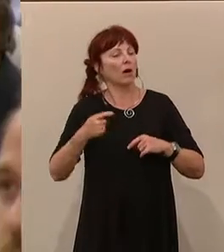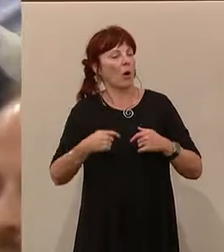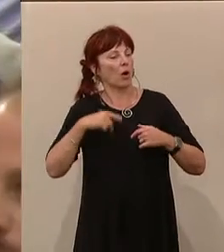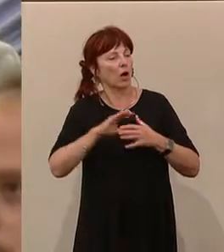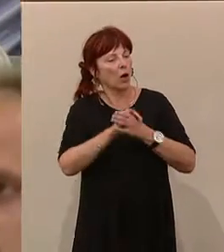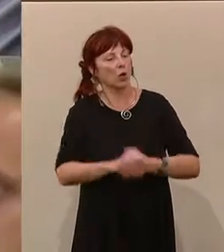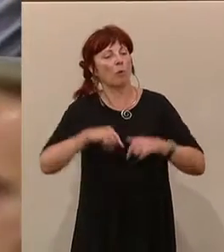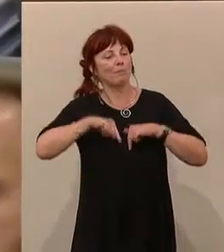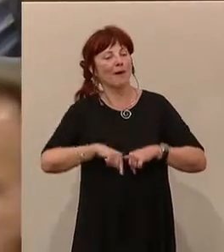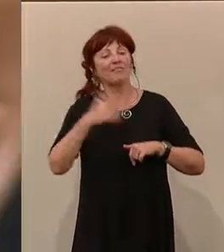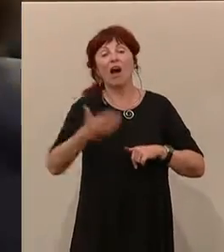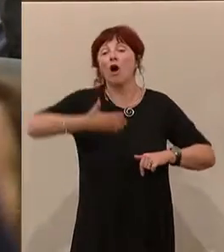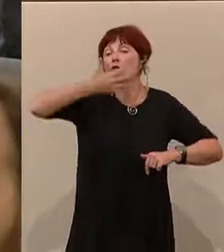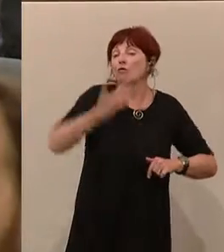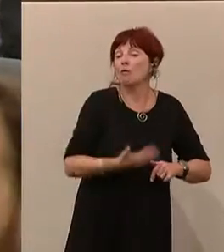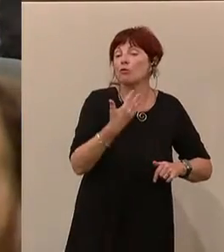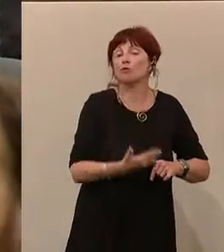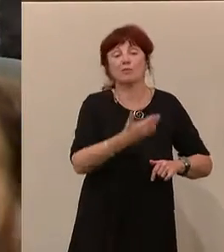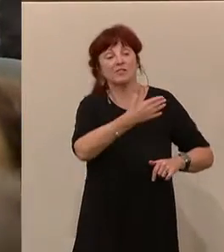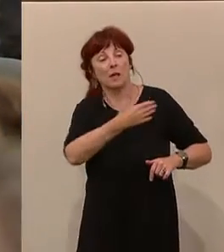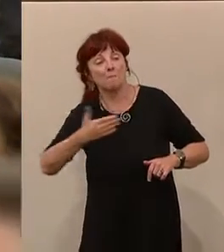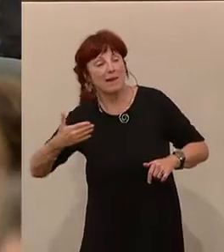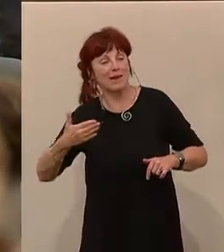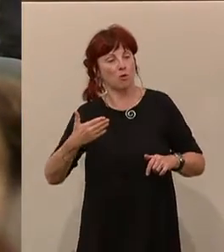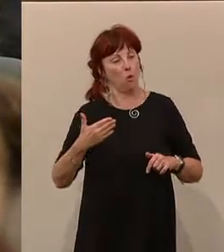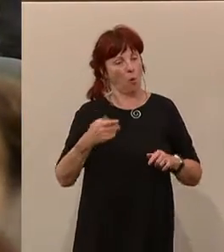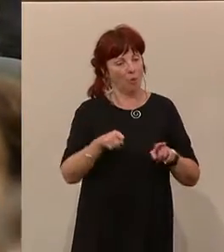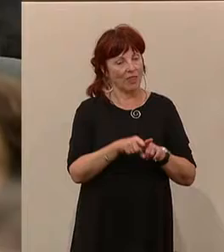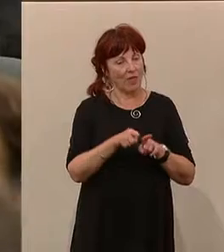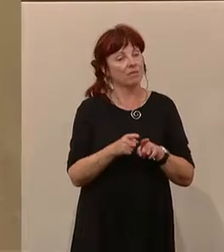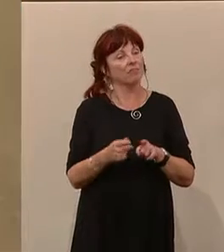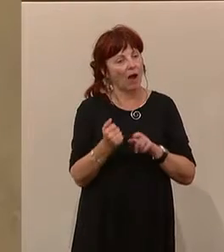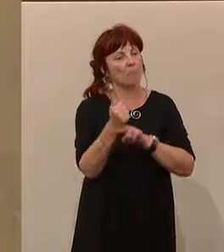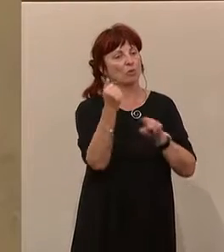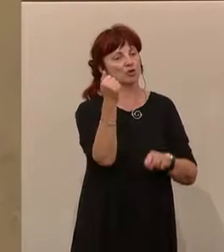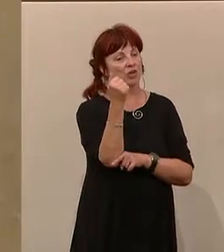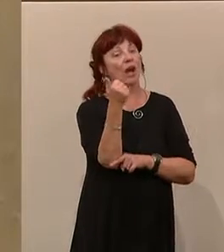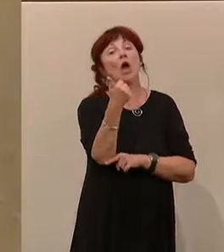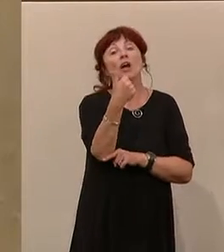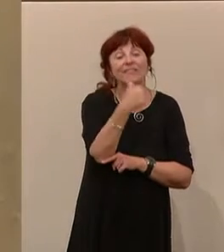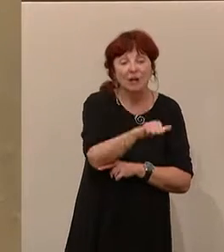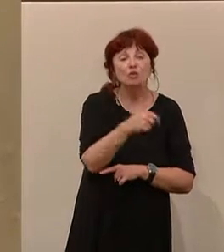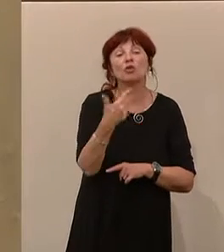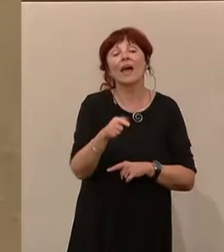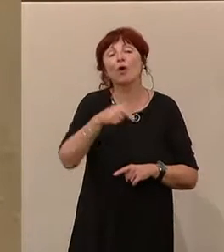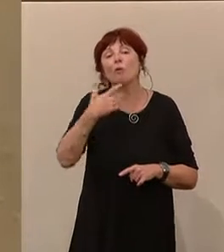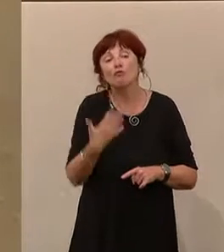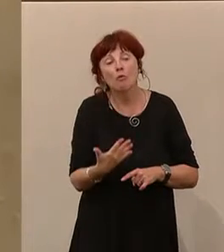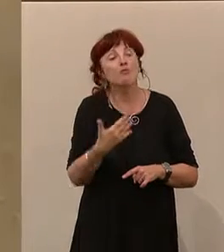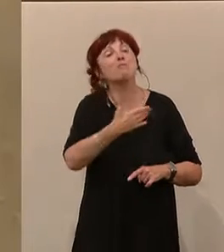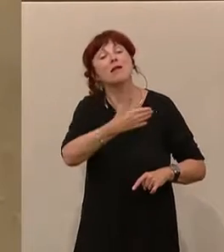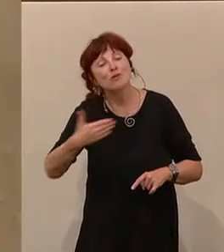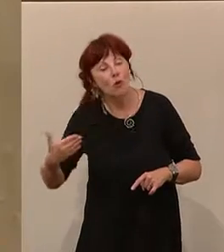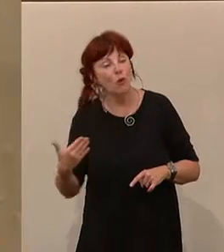budgetiert hat und dazu sind noch 3,5 Millionen an Inseratenkosten gekommen, die der Herr Kern bekommen hat. Und dann